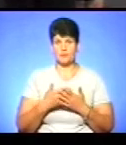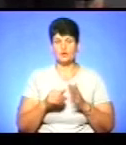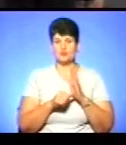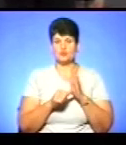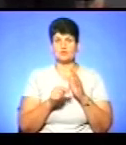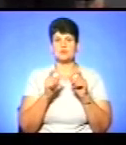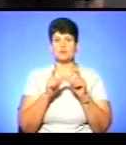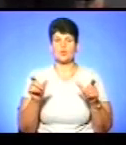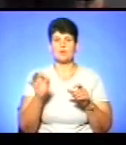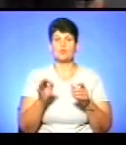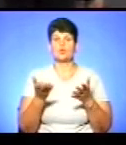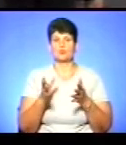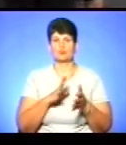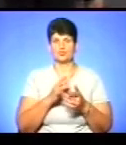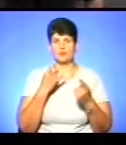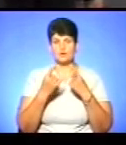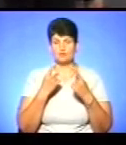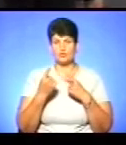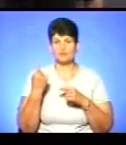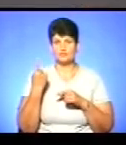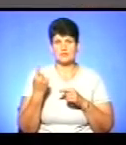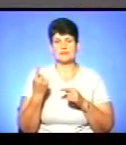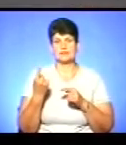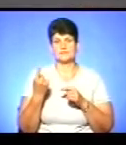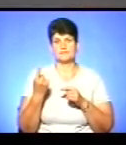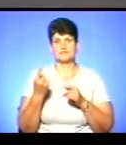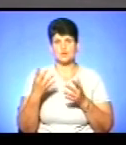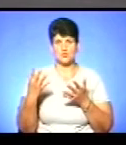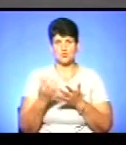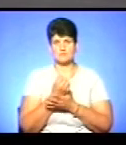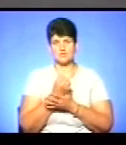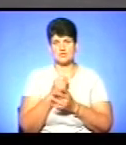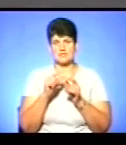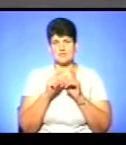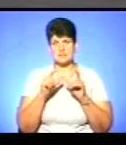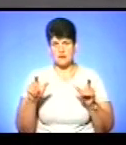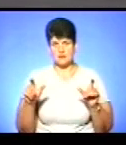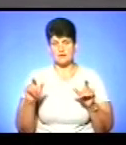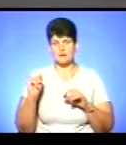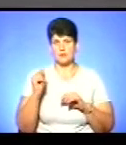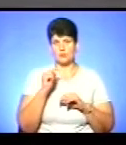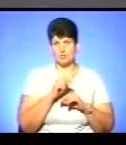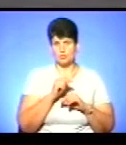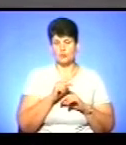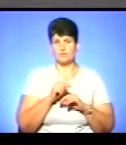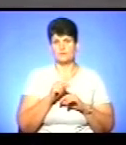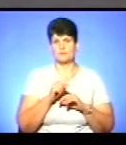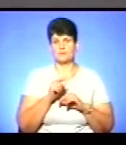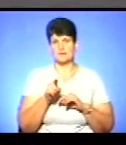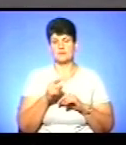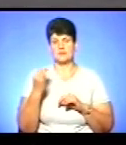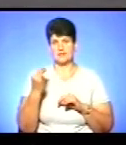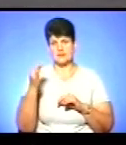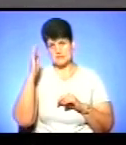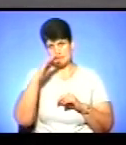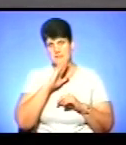школа, про яку Вічламова, один з найбільш, ну, один з успішних закладів, тому, власне, отакий інтерес батьків